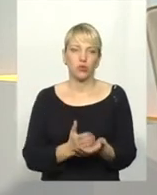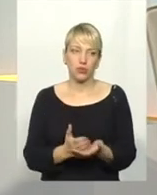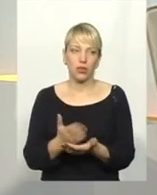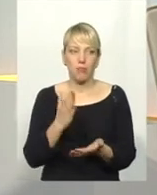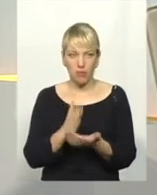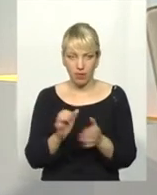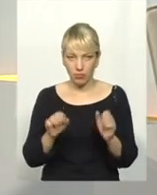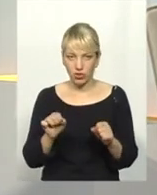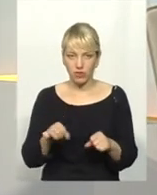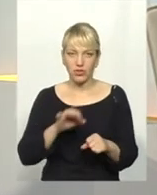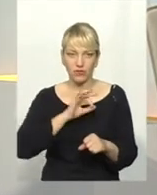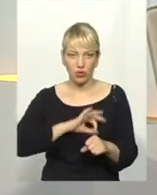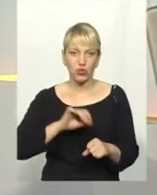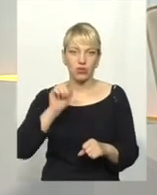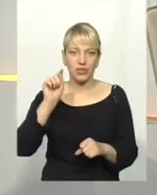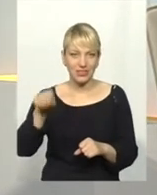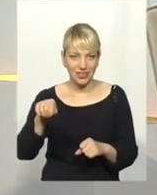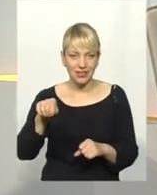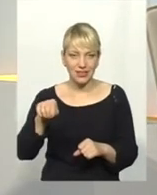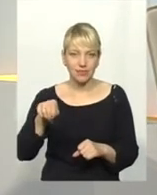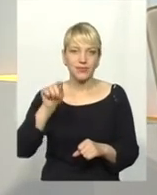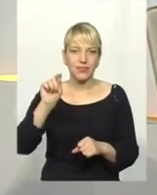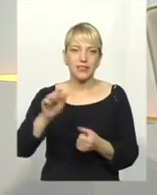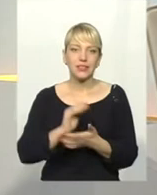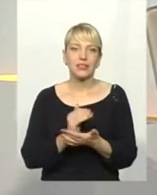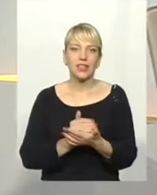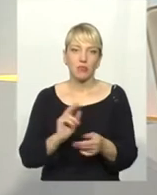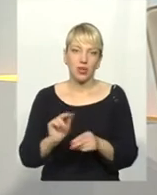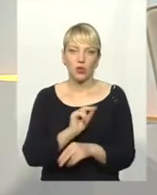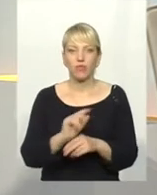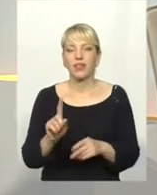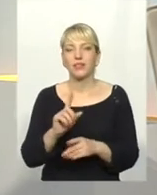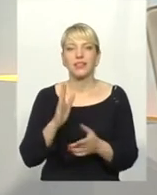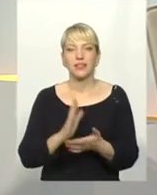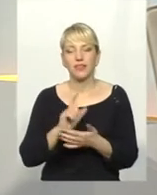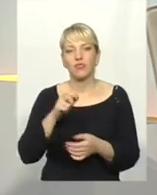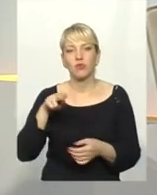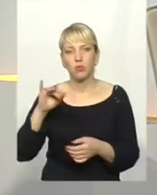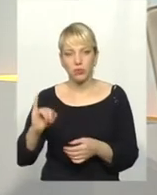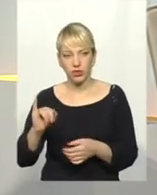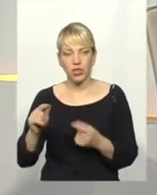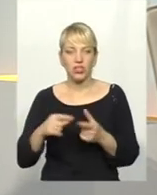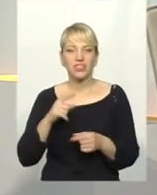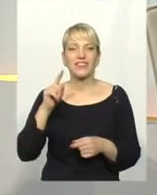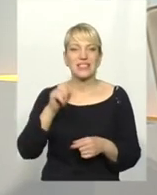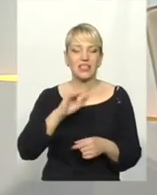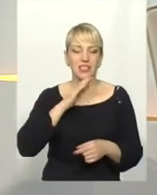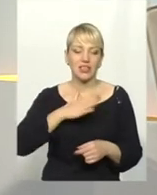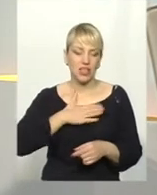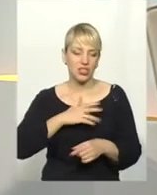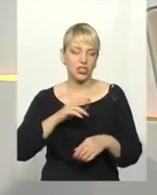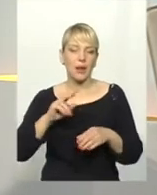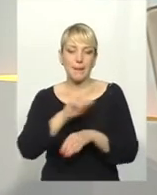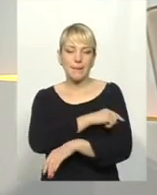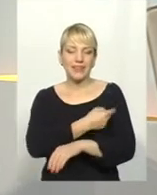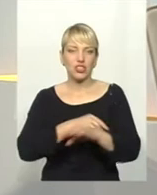використовувати ті схеми лікування, які є в Європі, чи все-таки наші медичні протоколи щодо